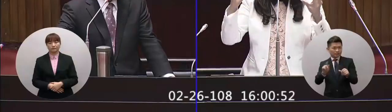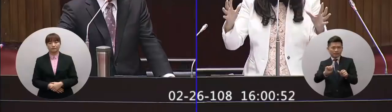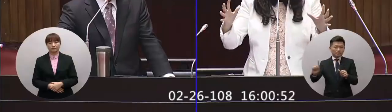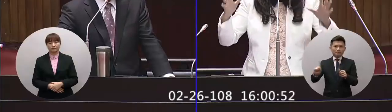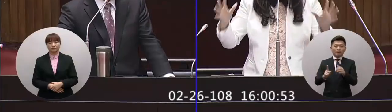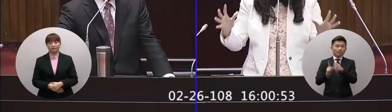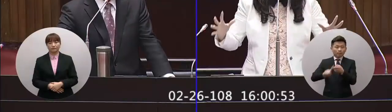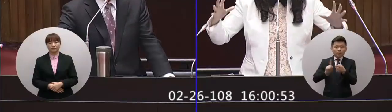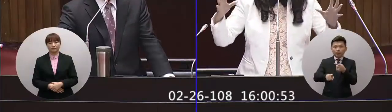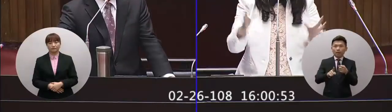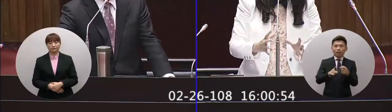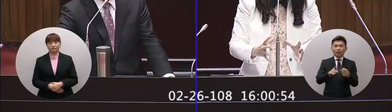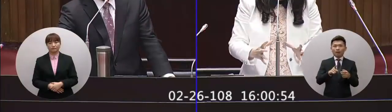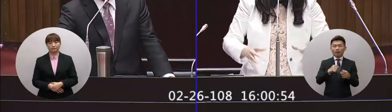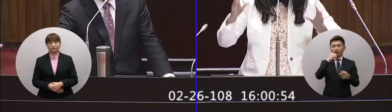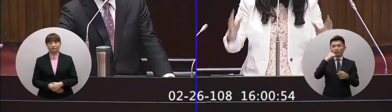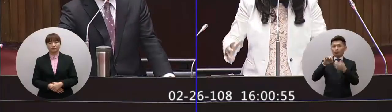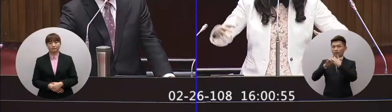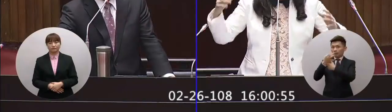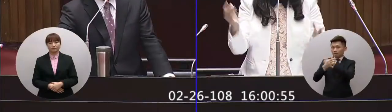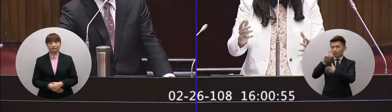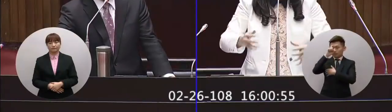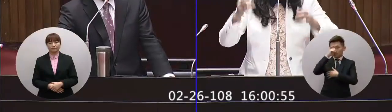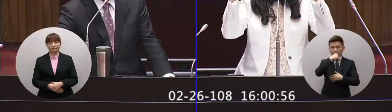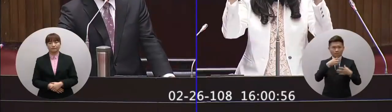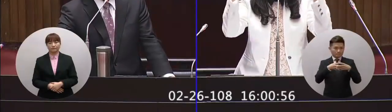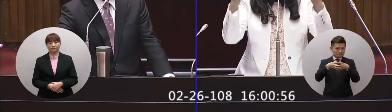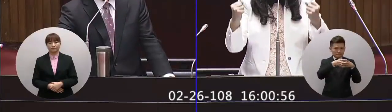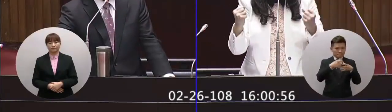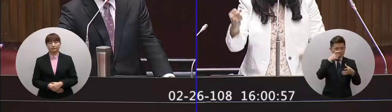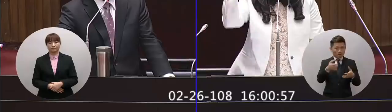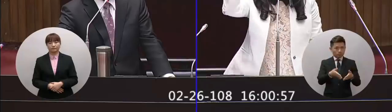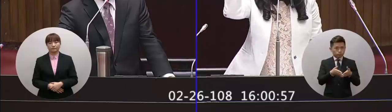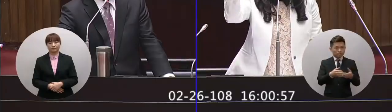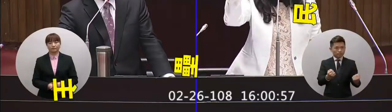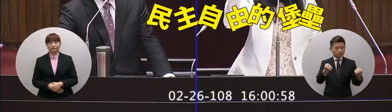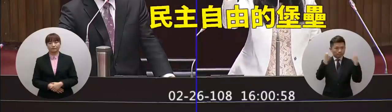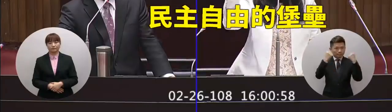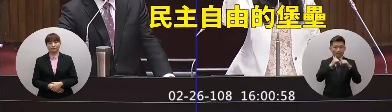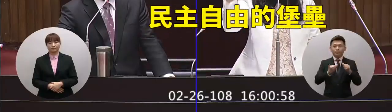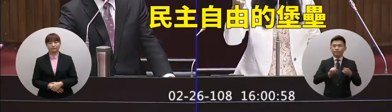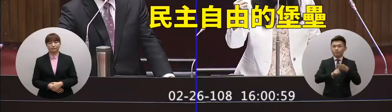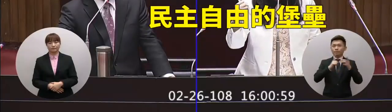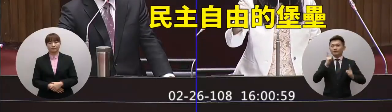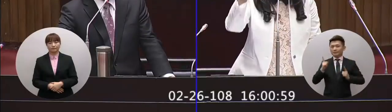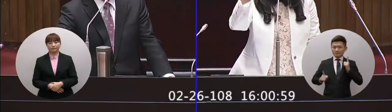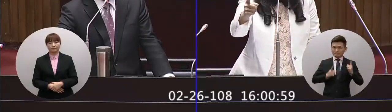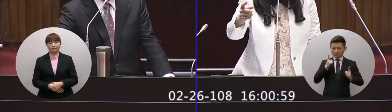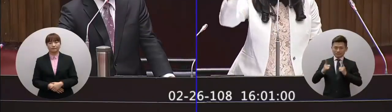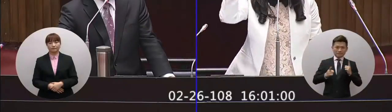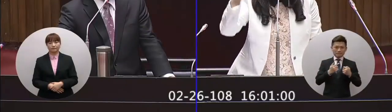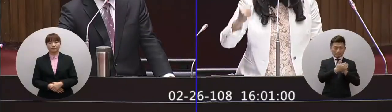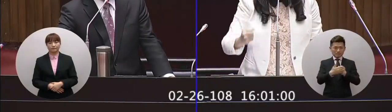辦法撕裂僑胞多麼希望台灣團結多麼希望台灣能夠堅持成一股民主自由的堡壘